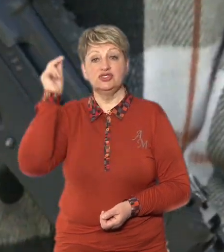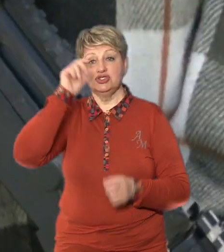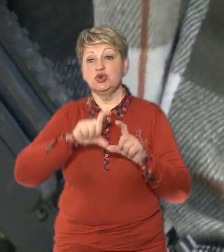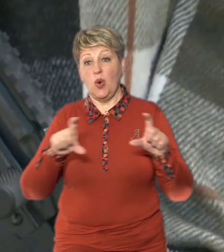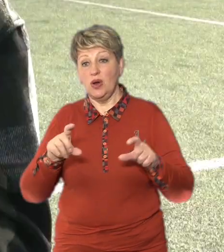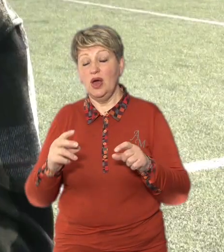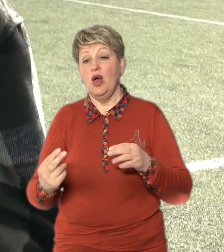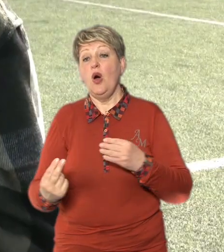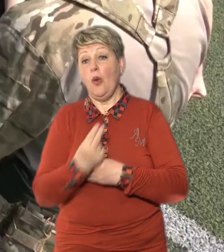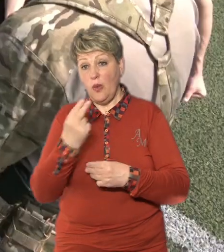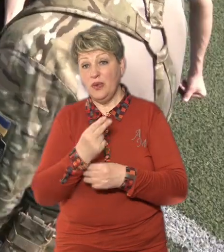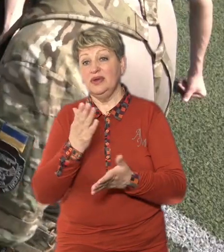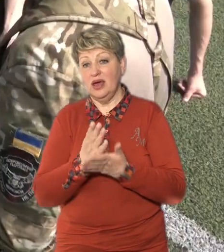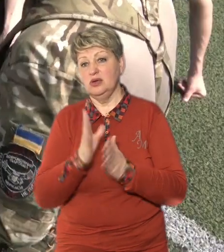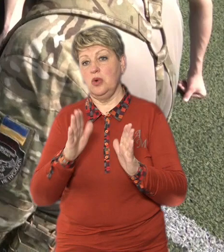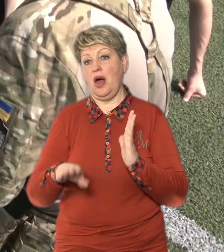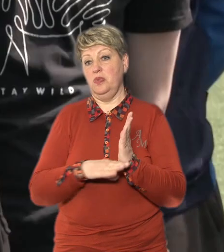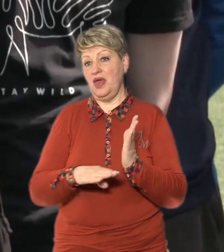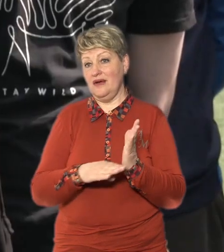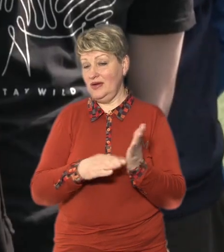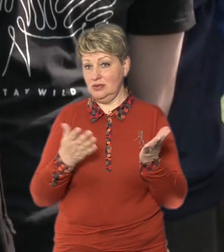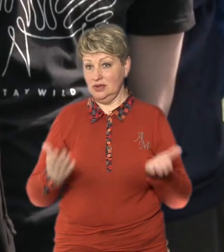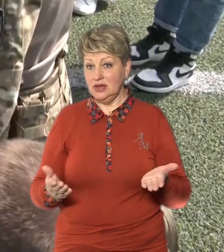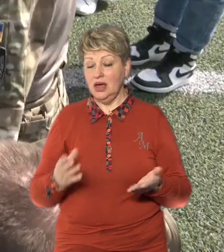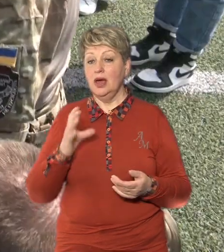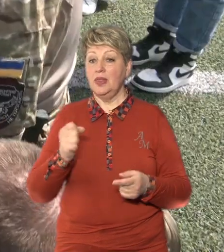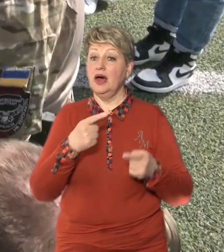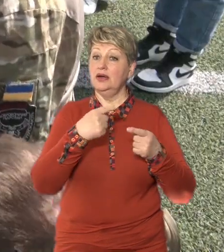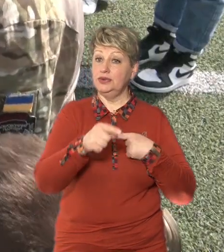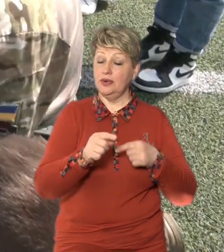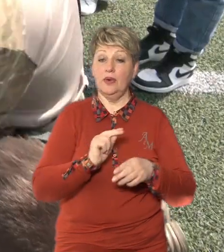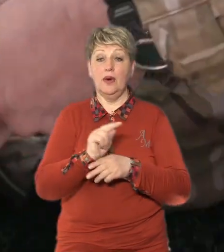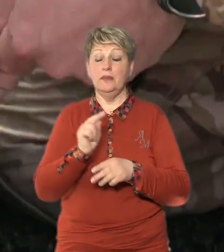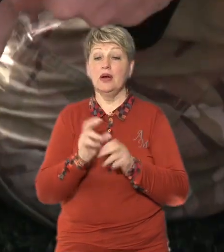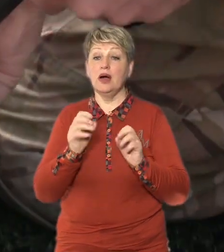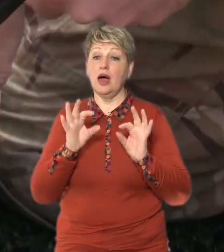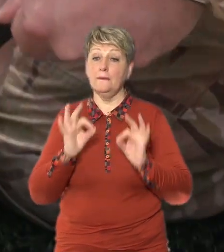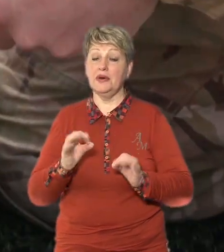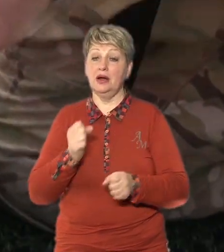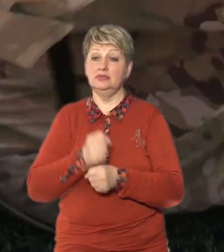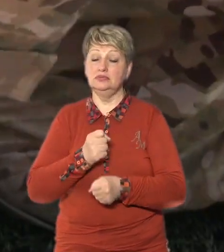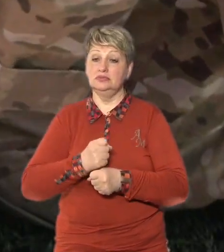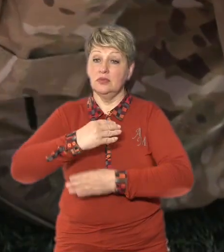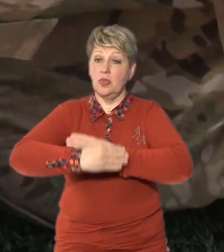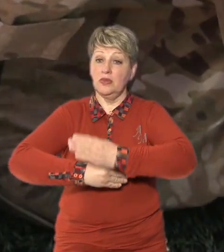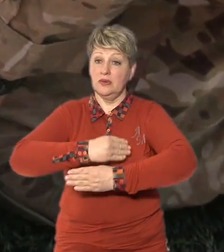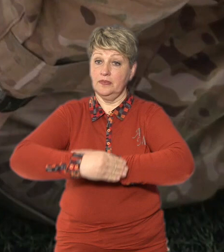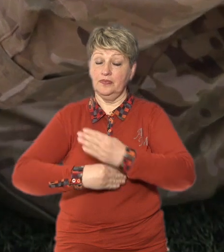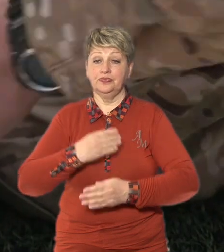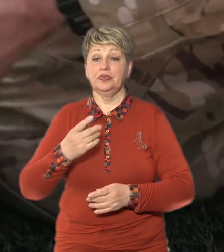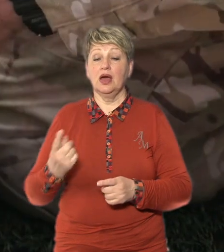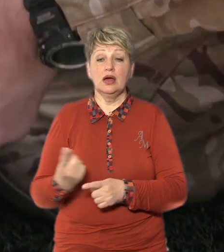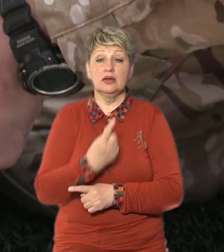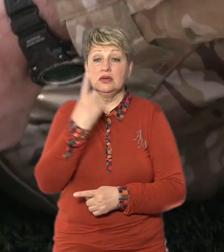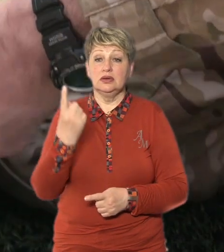в школі тільки дерев'яні макети На іншій локації навчають правильно накладати турнікет Якщо ми не зробимо якісний перший натяг,